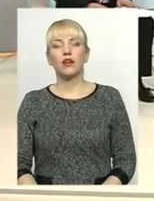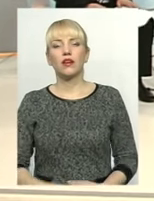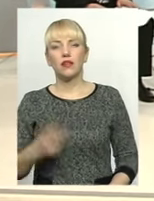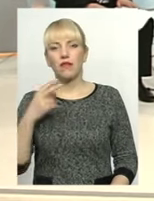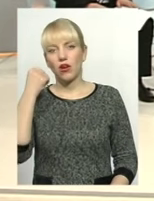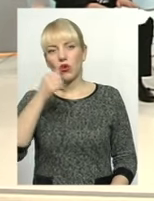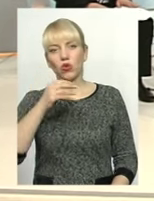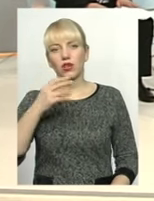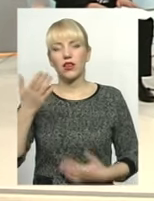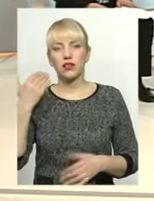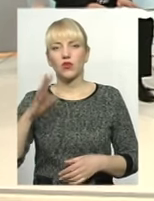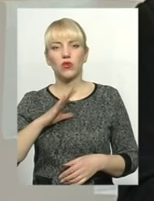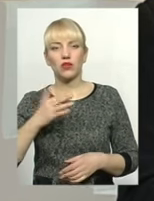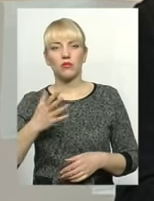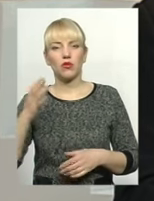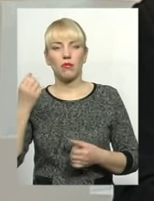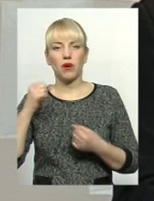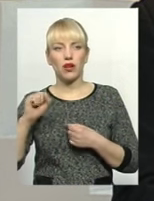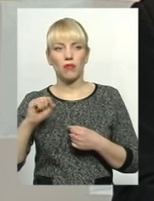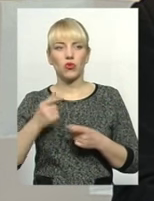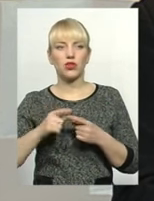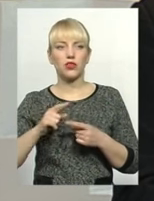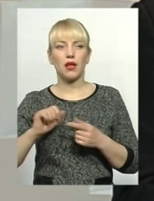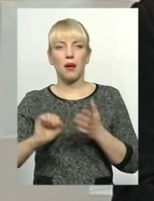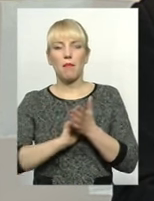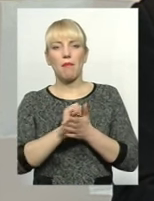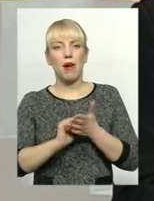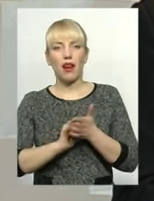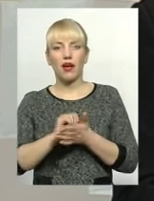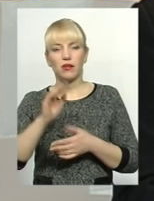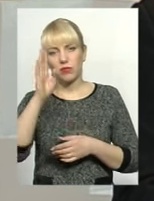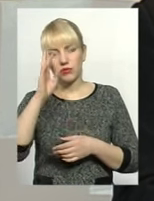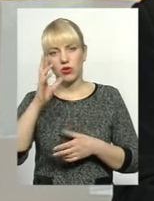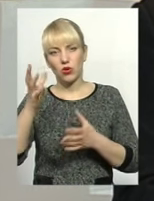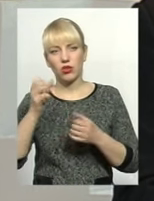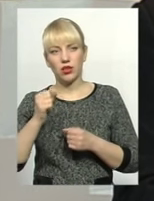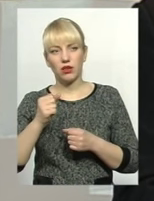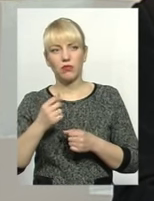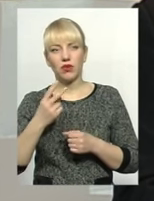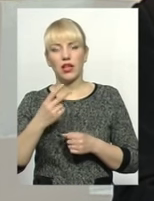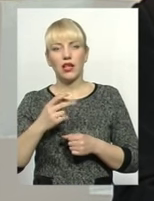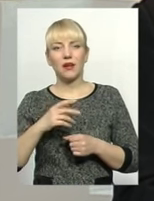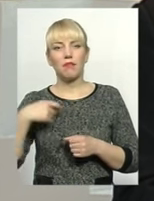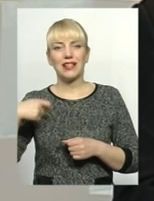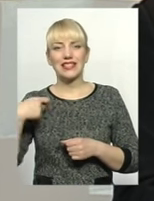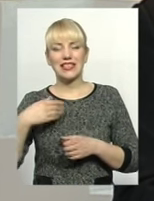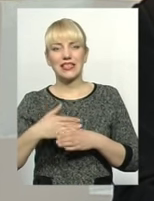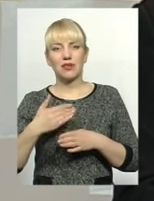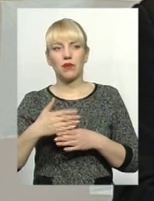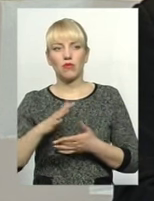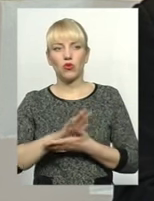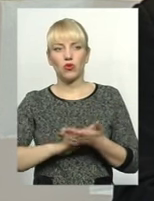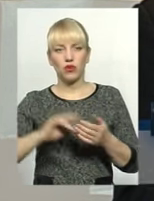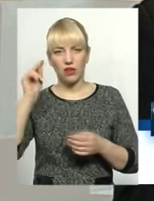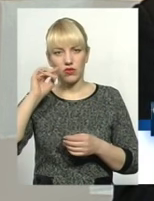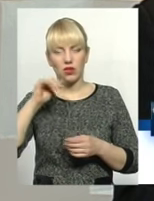українського конкурсу фахової мастерності з професією Малер. Він отримував потім цілий рік президентську стипендію і продовжував навчання в